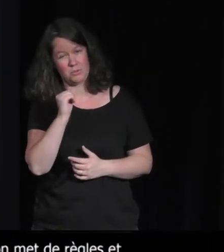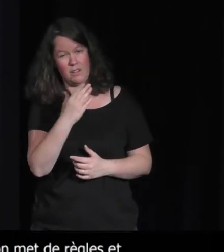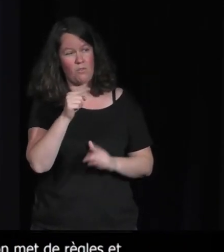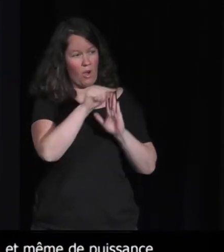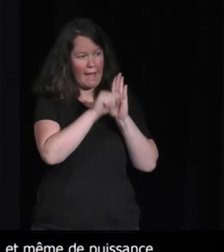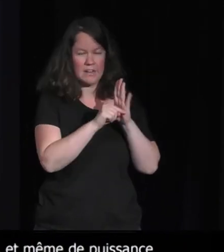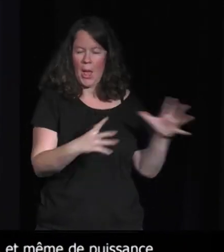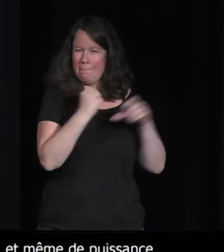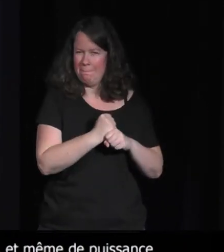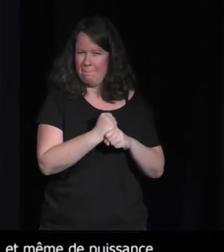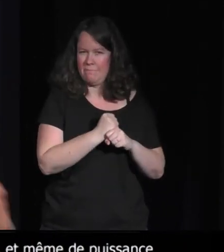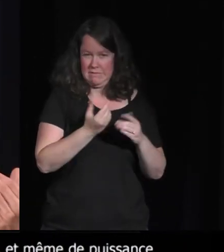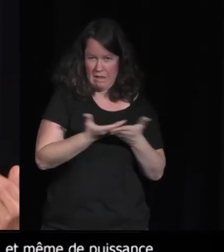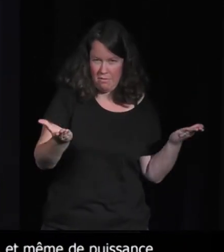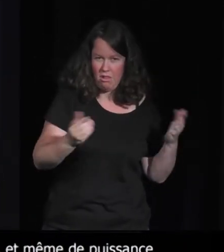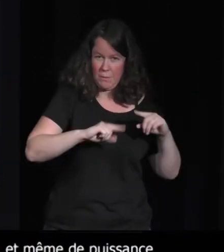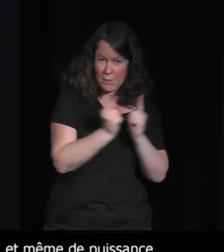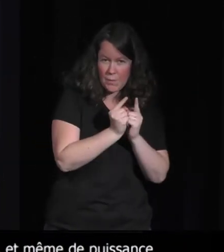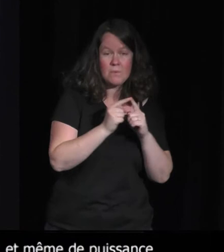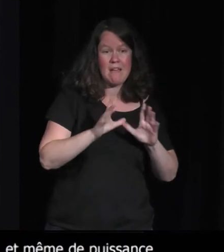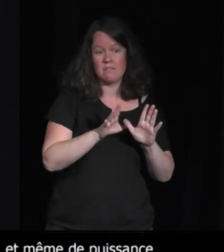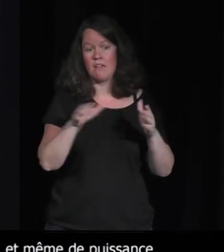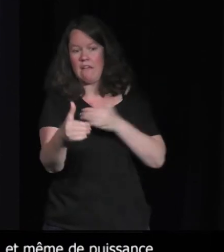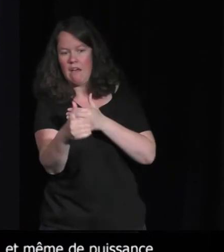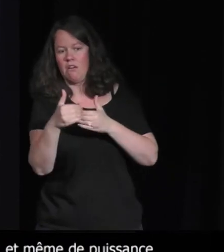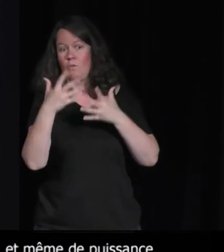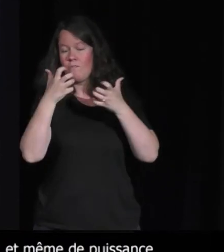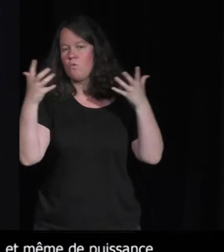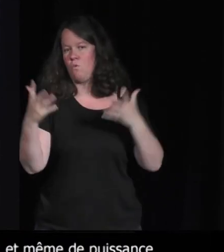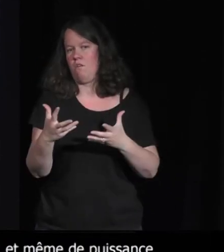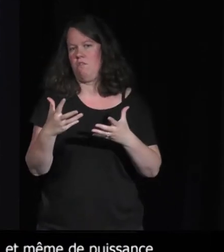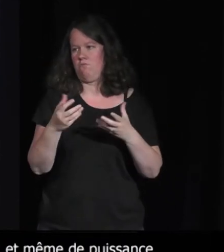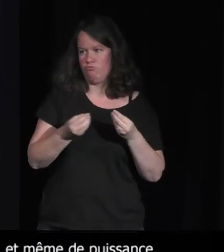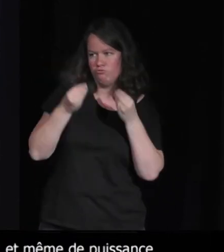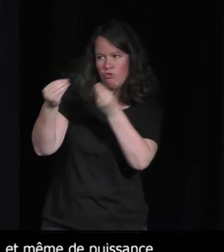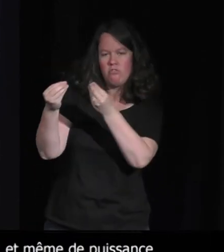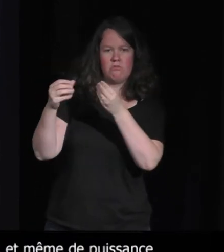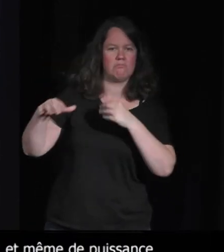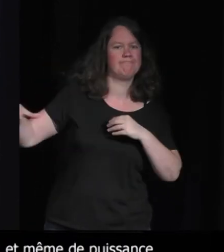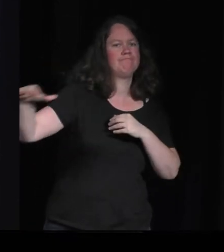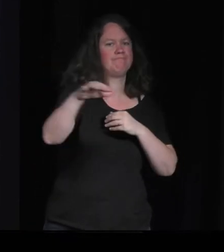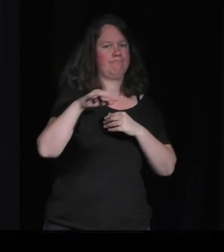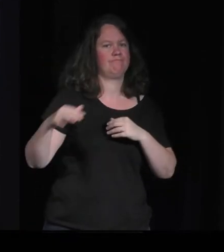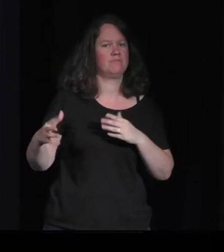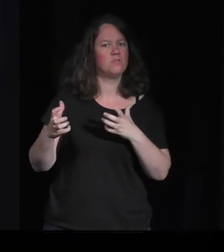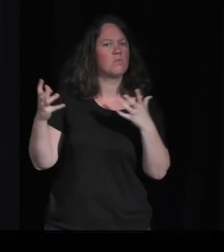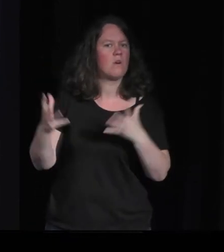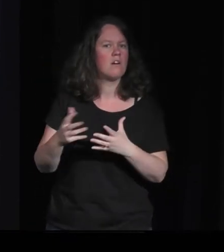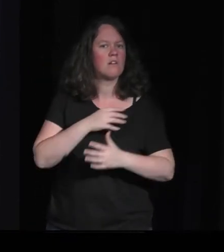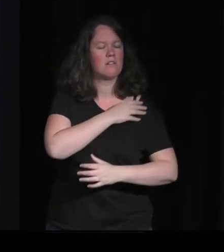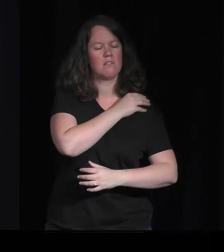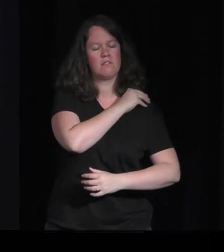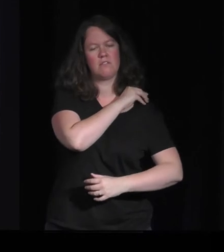sans trahir l'intention. En fait, ce qui doit primer derrière tout ça, c'est l'intention. Qu-ce qu'on veut communiquer au joueur ? Qu'est-ce qu'on veut